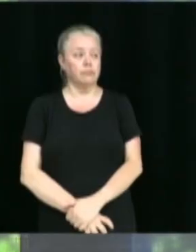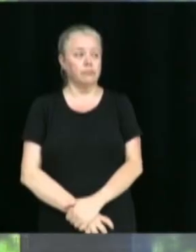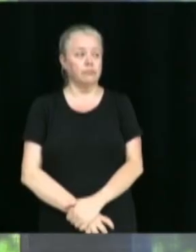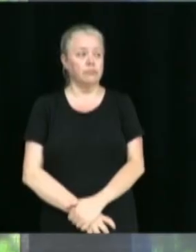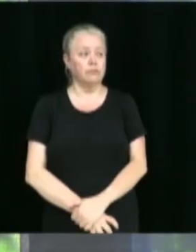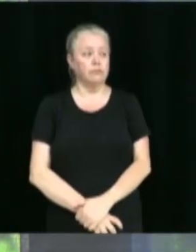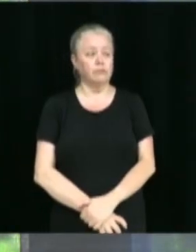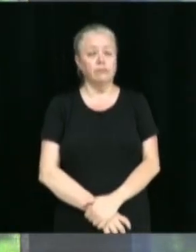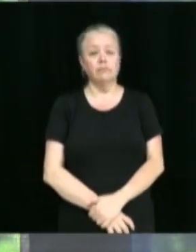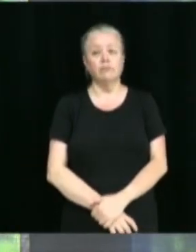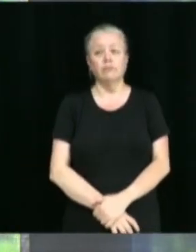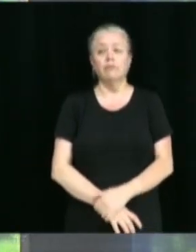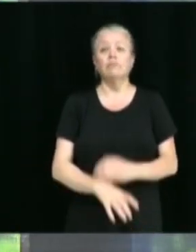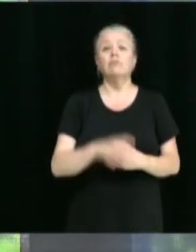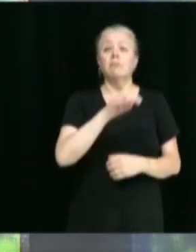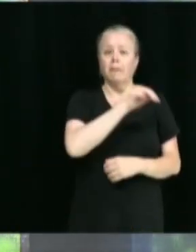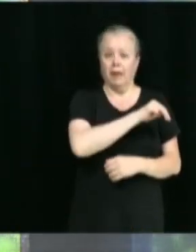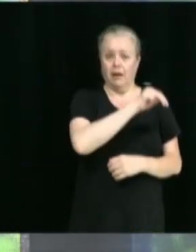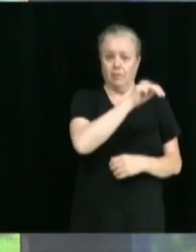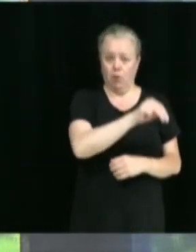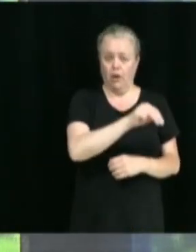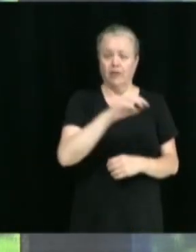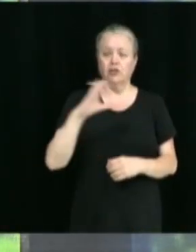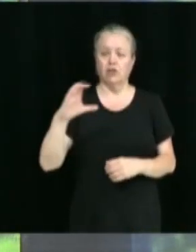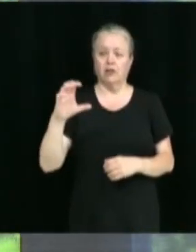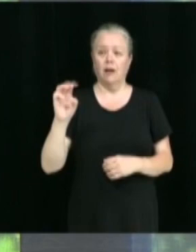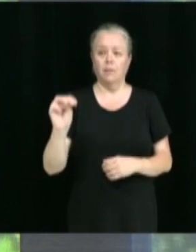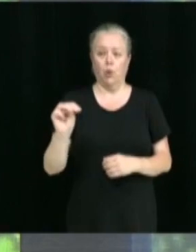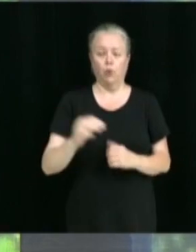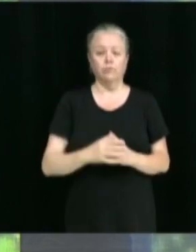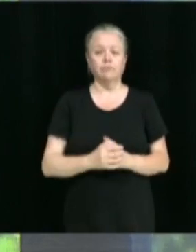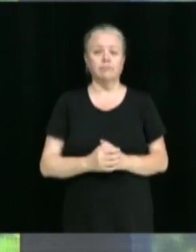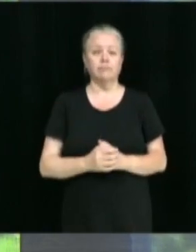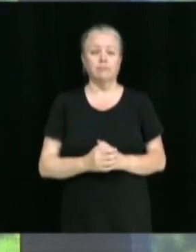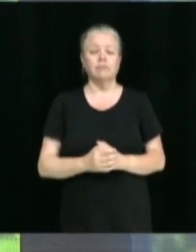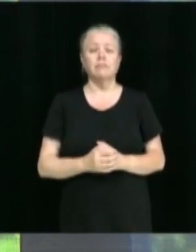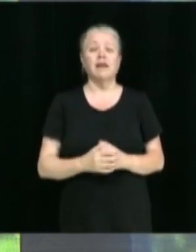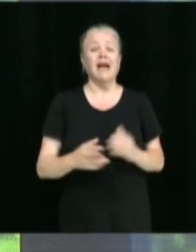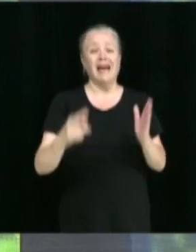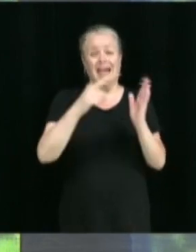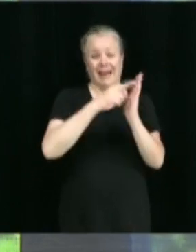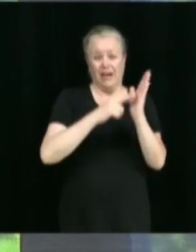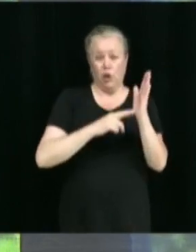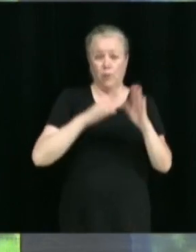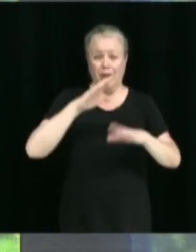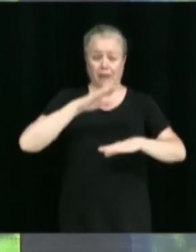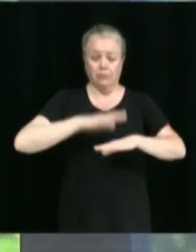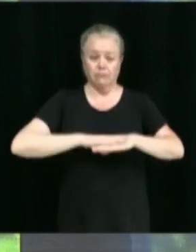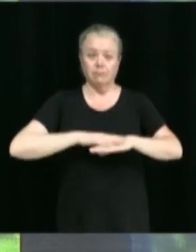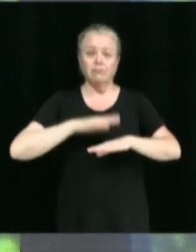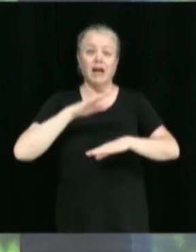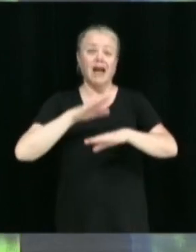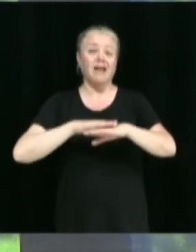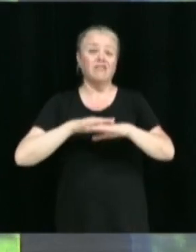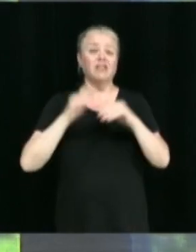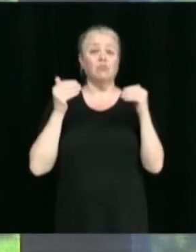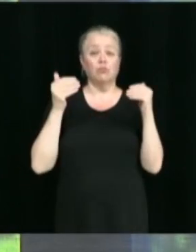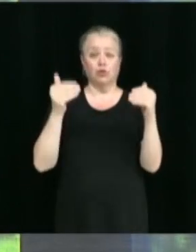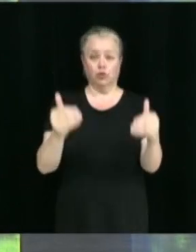Marc Morin, Chantal Moreau. Règlement d'Urbanisme, avis de motion à être donné d'un règlement